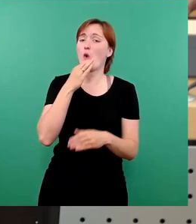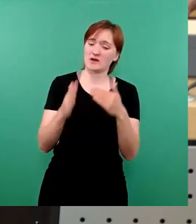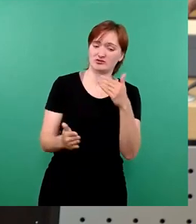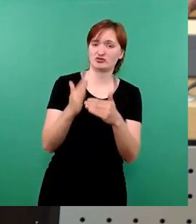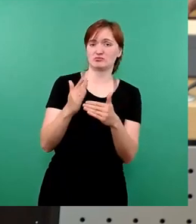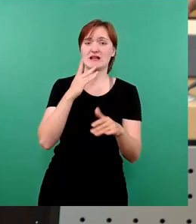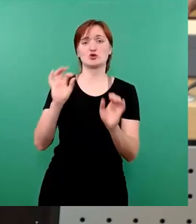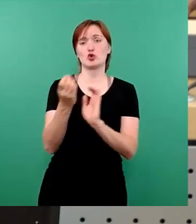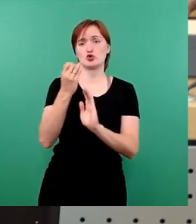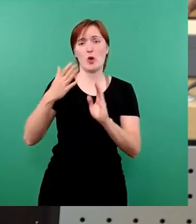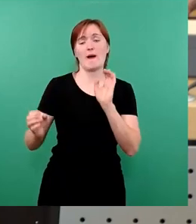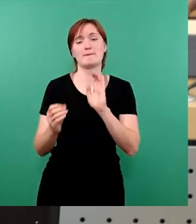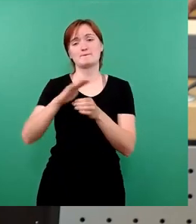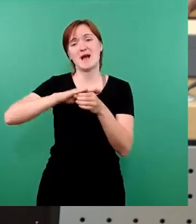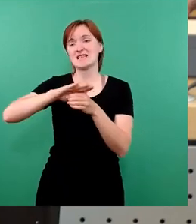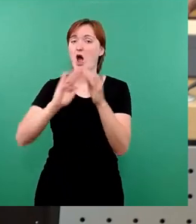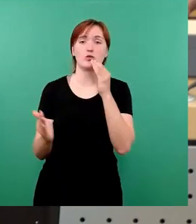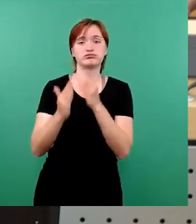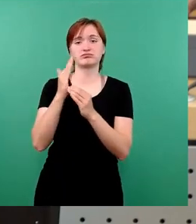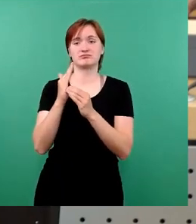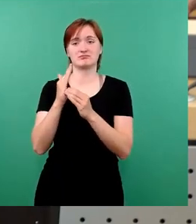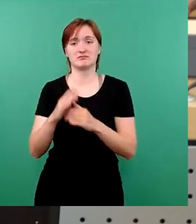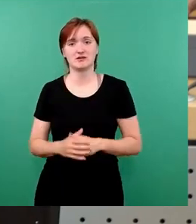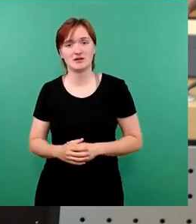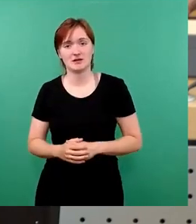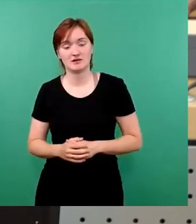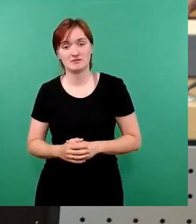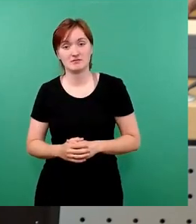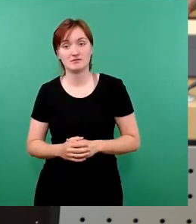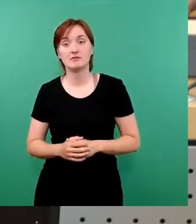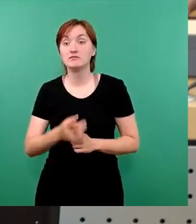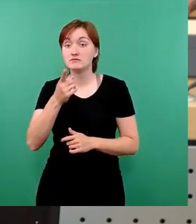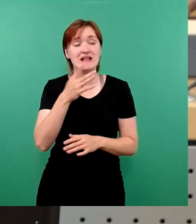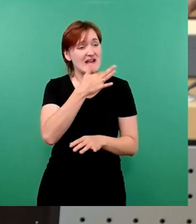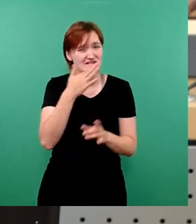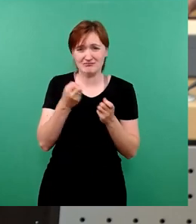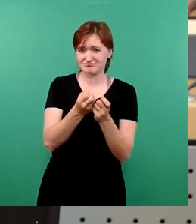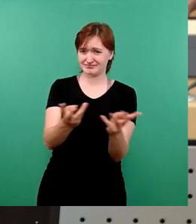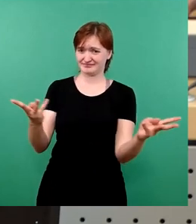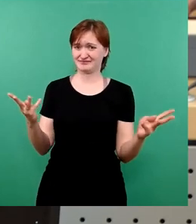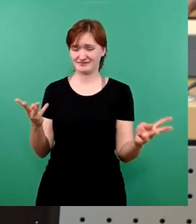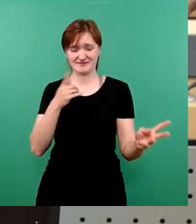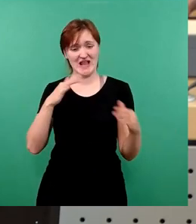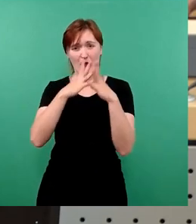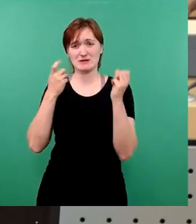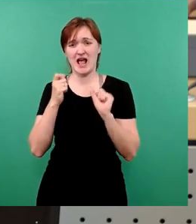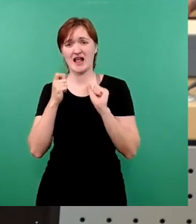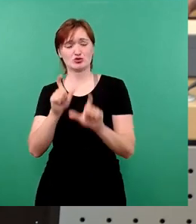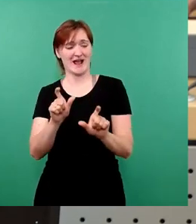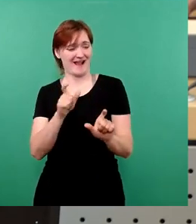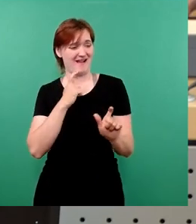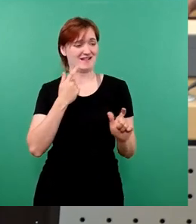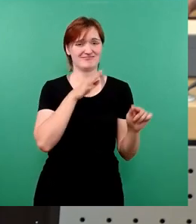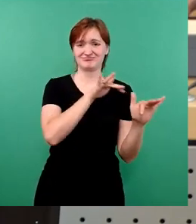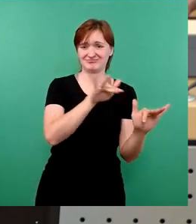betroffen. Also es gibt so viele Sachen, die von der Haushaltssparre betroffen sind.